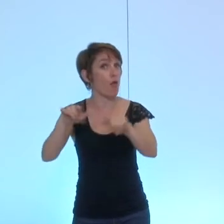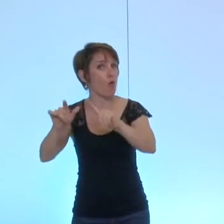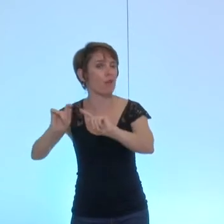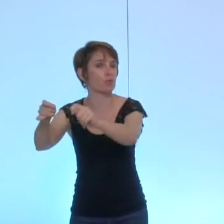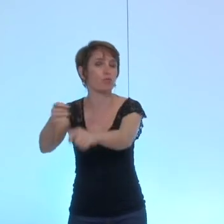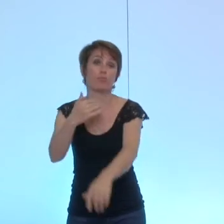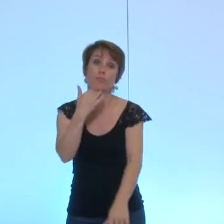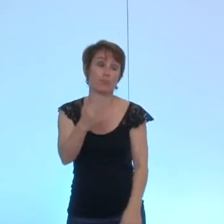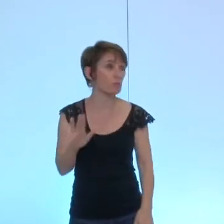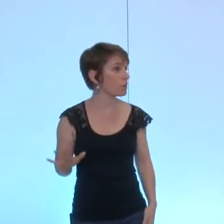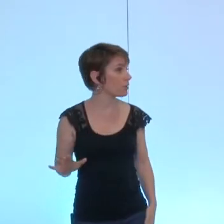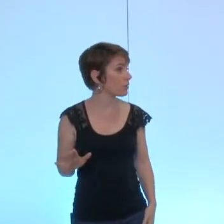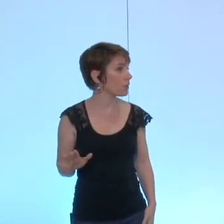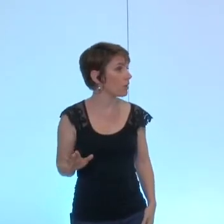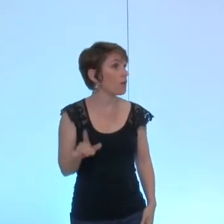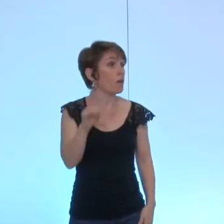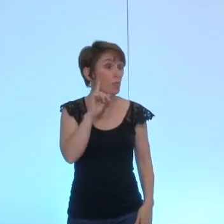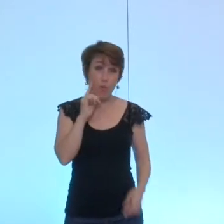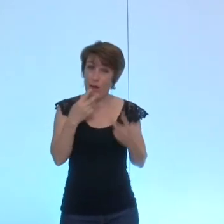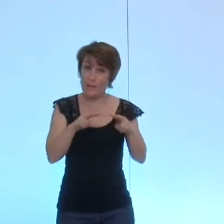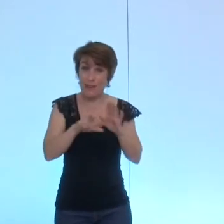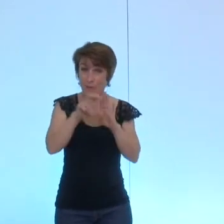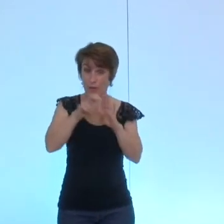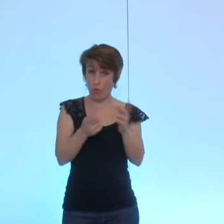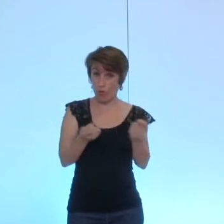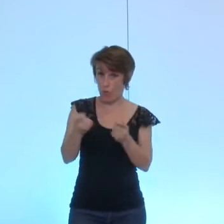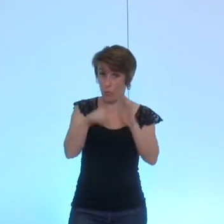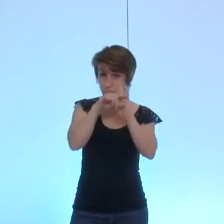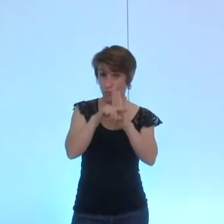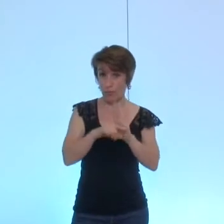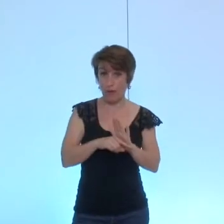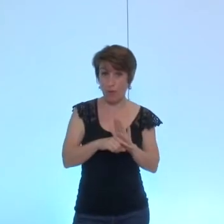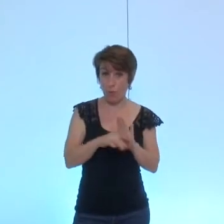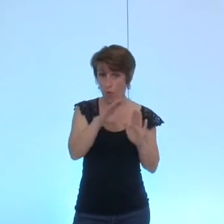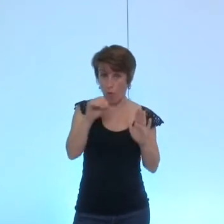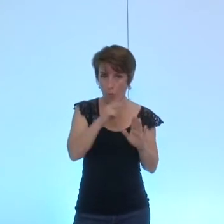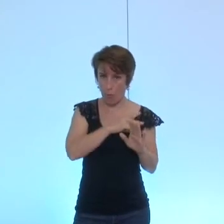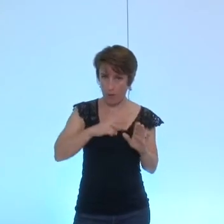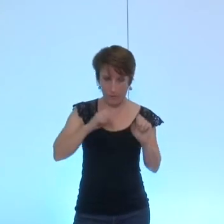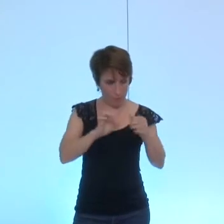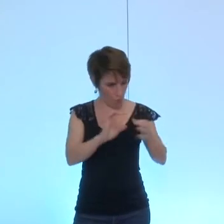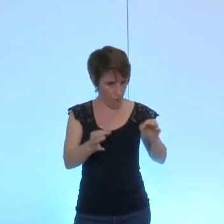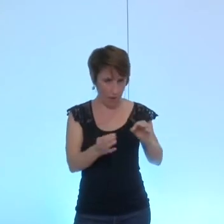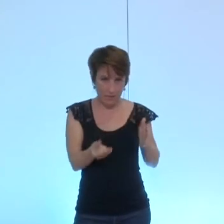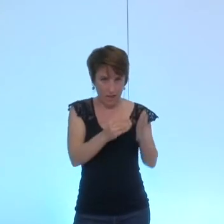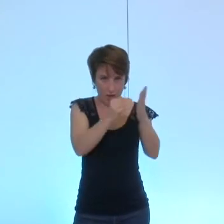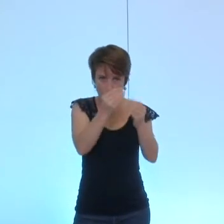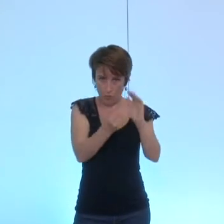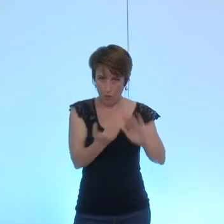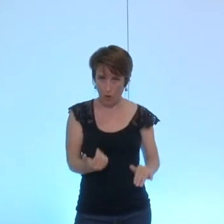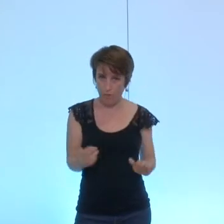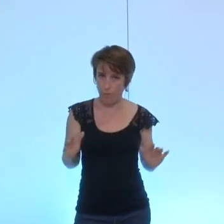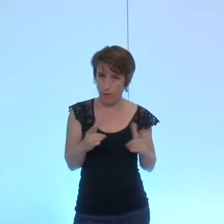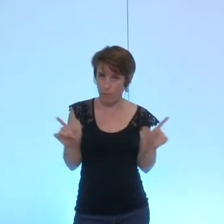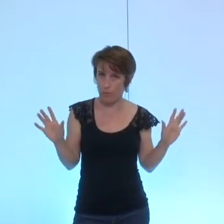il faudrait retirer puisqu'en fait c'est la ville qui fait le règlement de copropriété elle peut inclure ou retirer ce qu'elle veut du règlement de